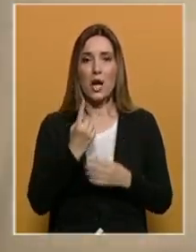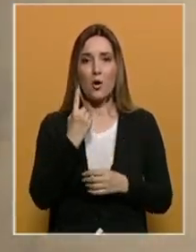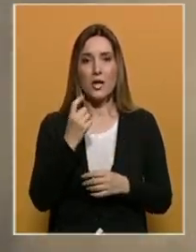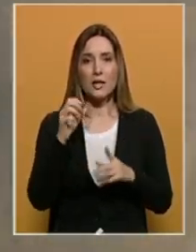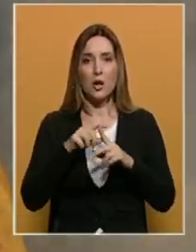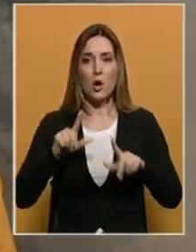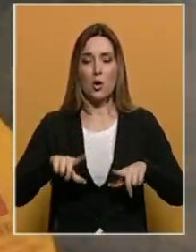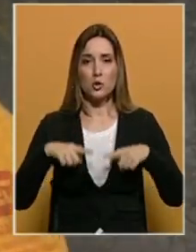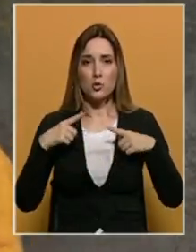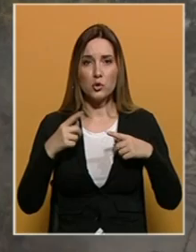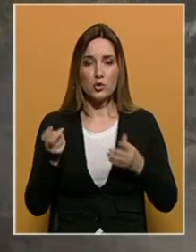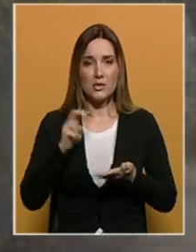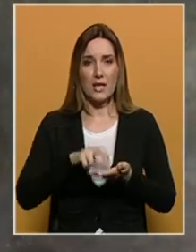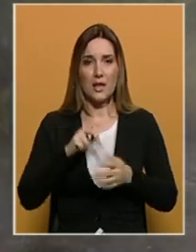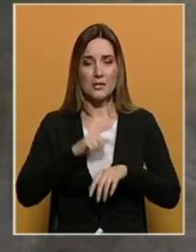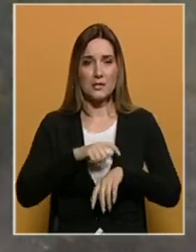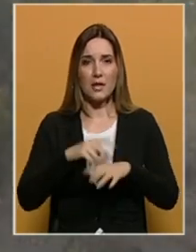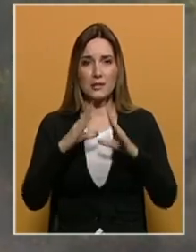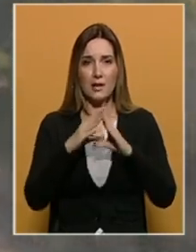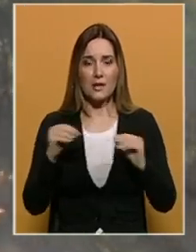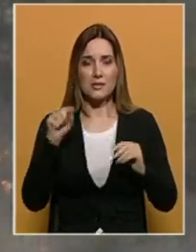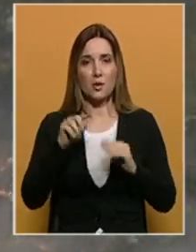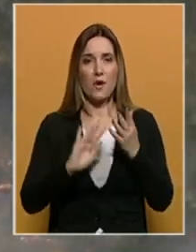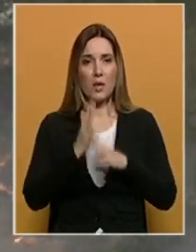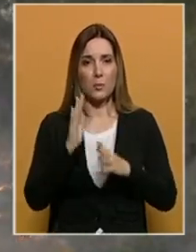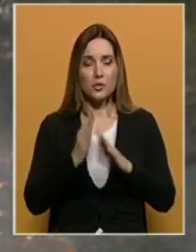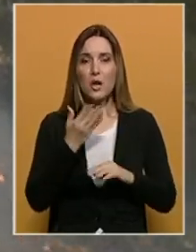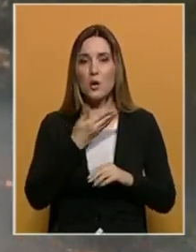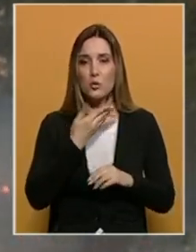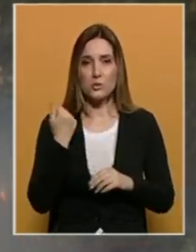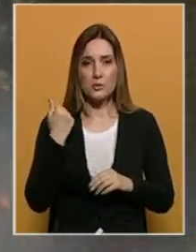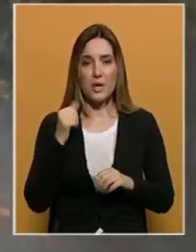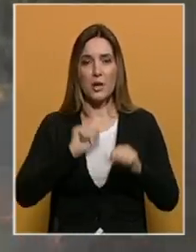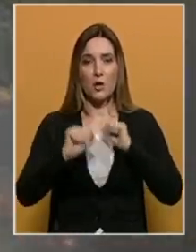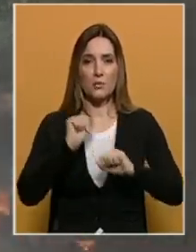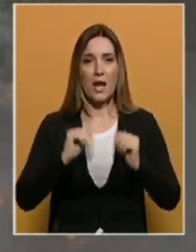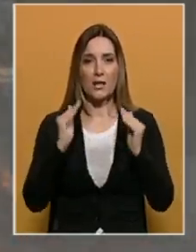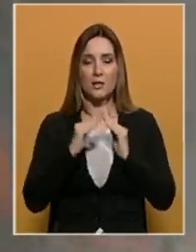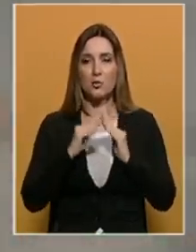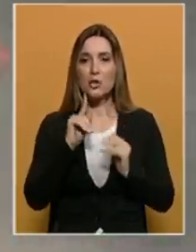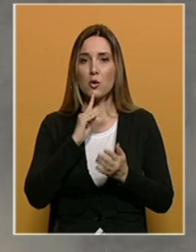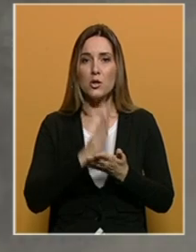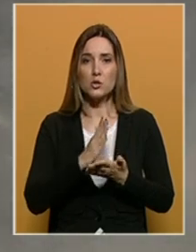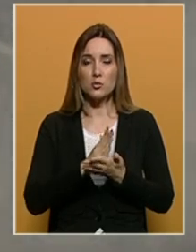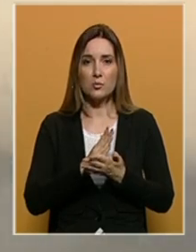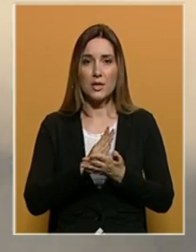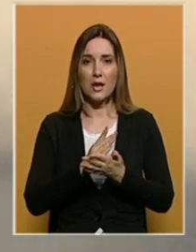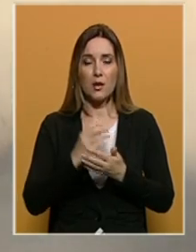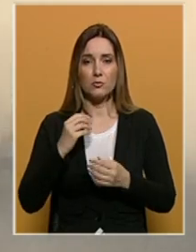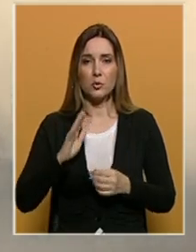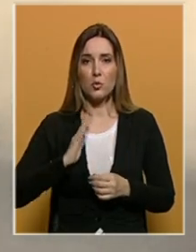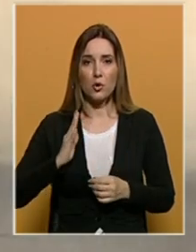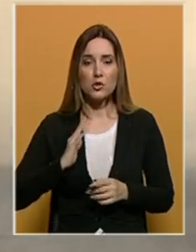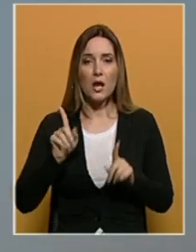od jutros ranih jutarnih sati gasili ovaj požar. Uspjeli obraniti kuće koje su bile u jednom trenutku ugrožene.